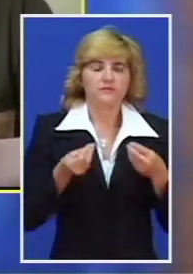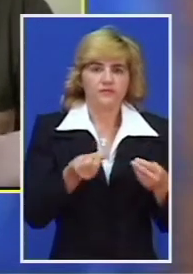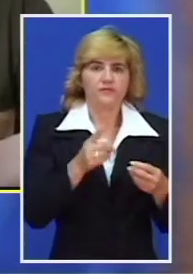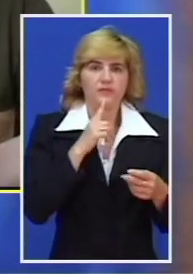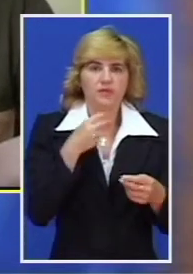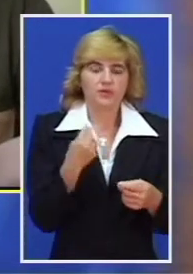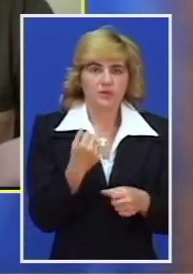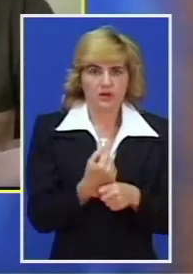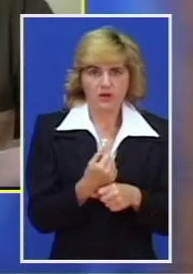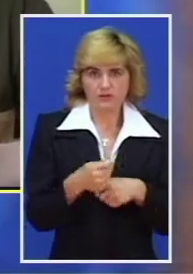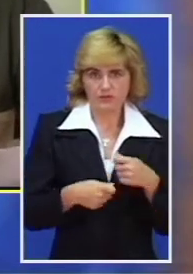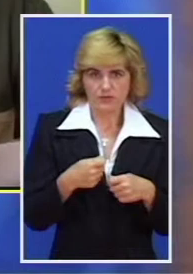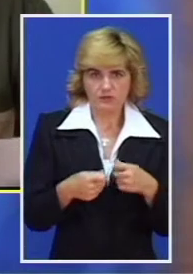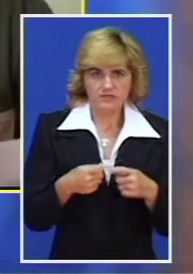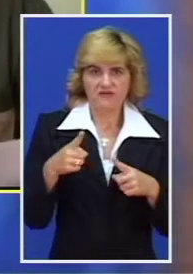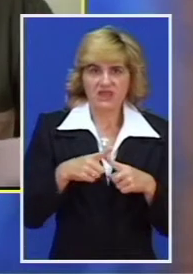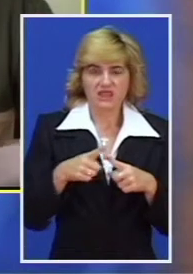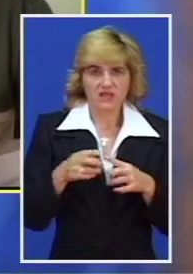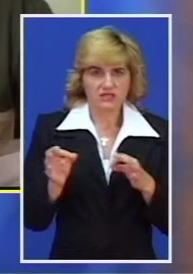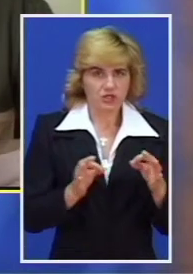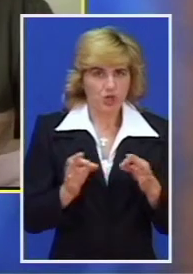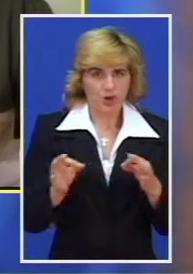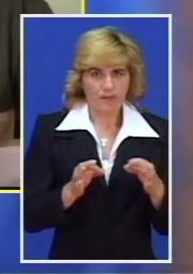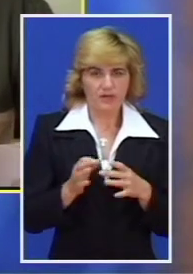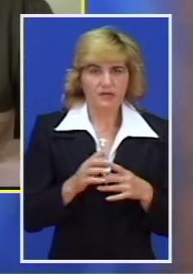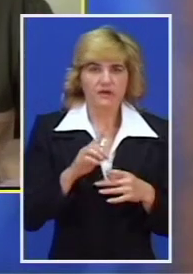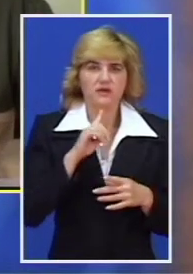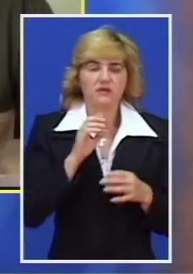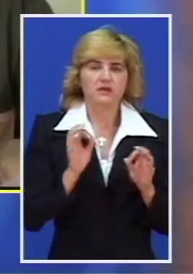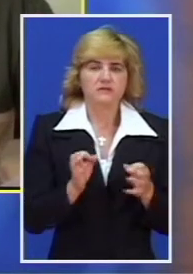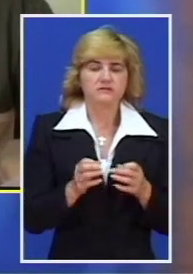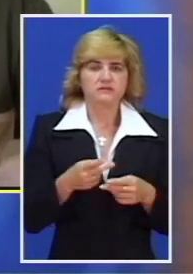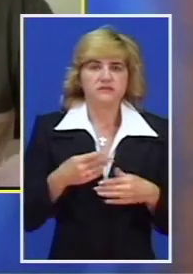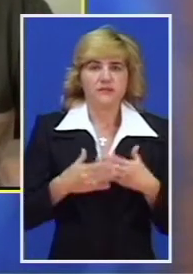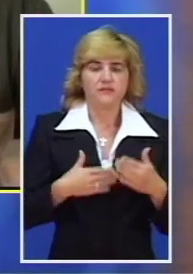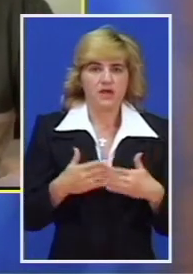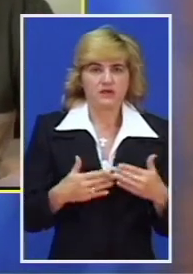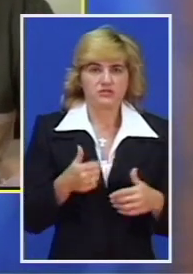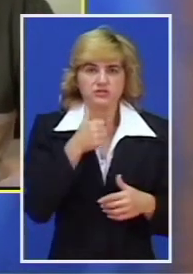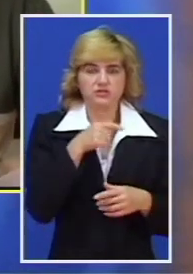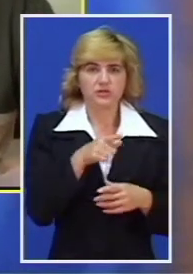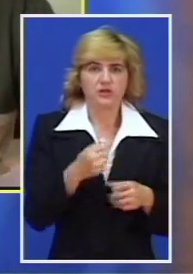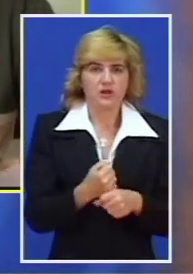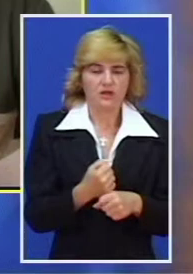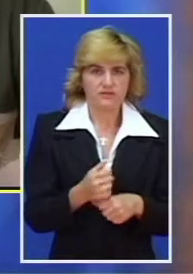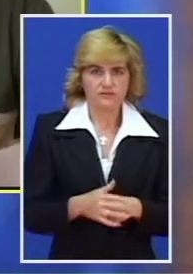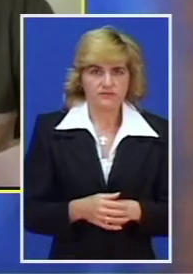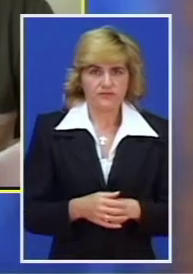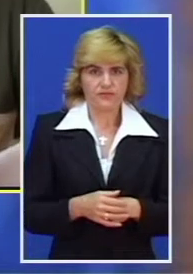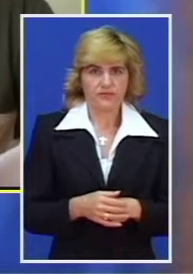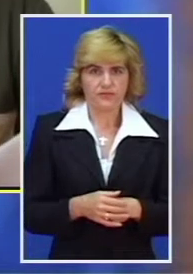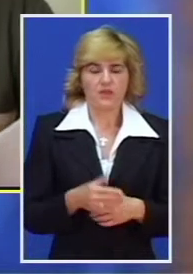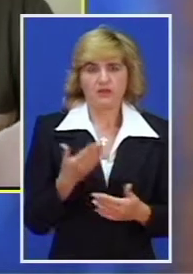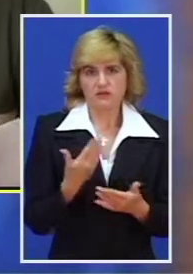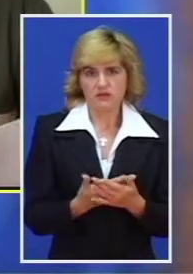ponudjača, tehnička oprenjenost i kadrovska oprenjenost, ono kadrovska struktura ponudjača. Tako da je